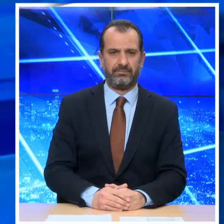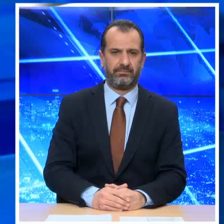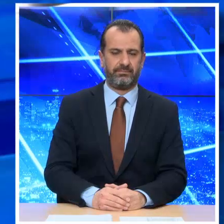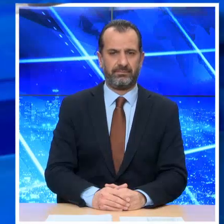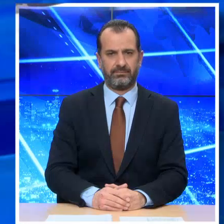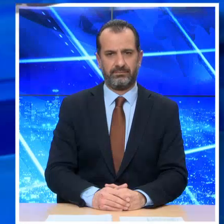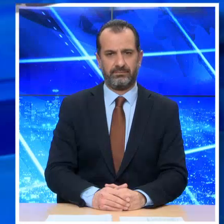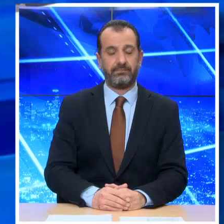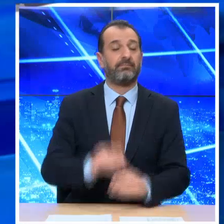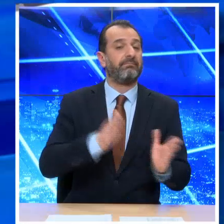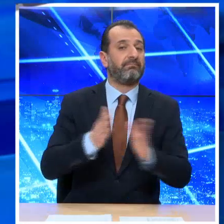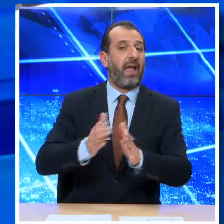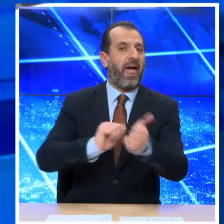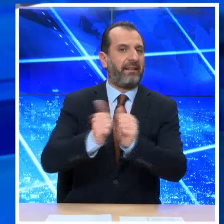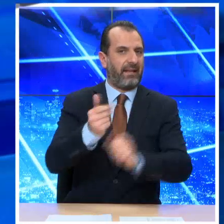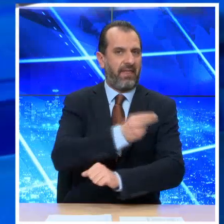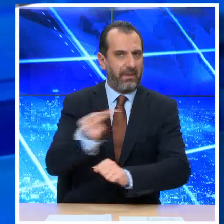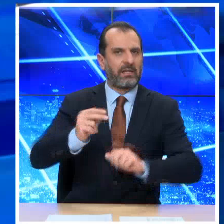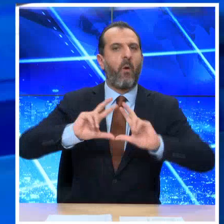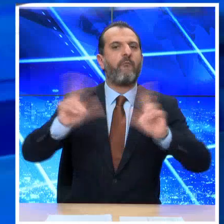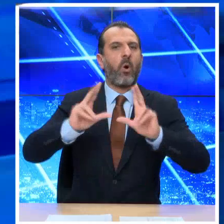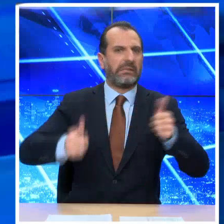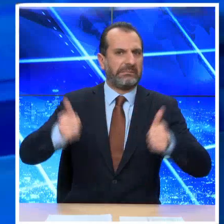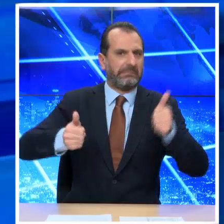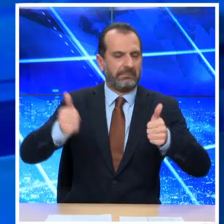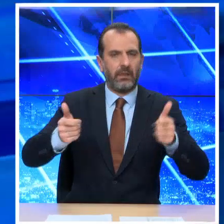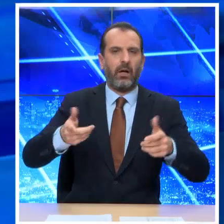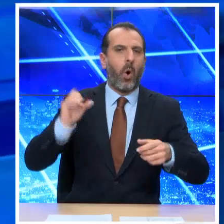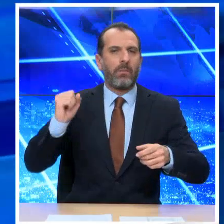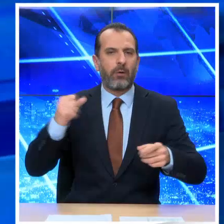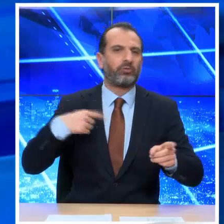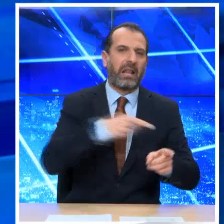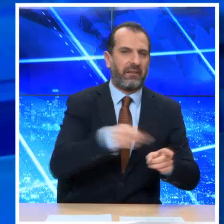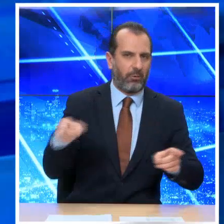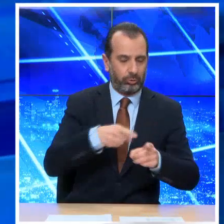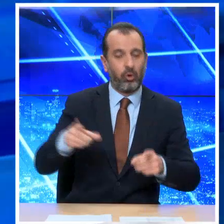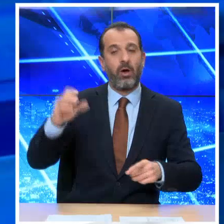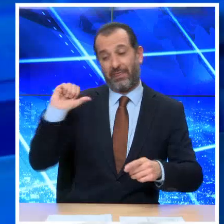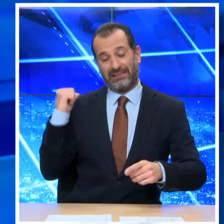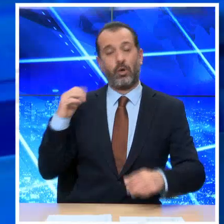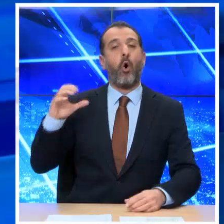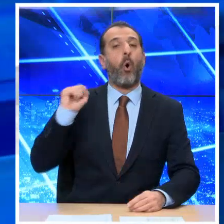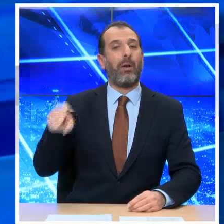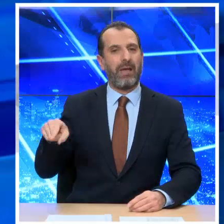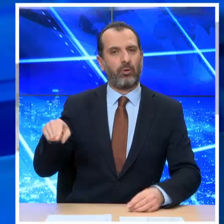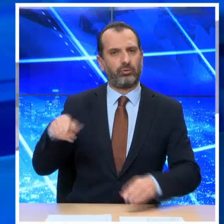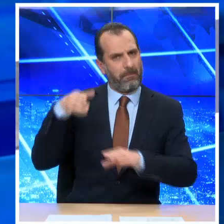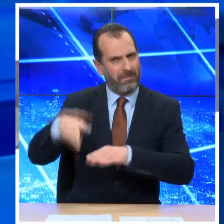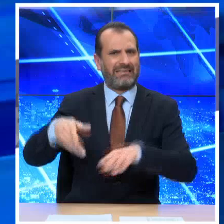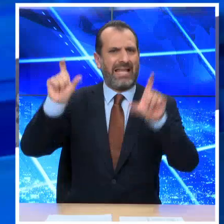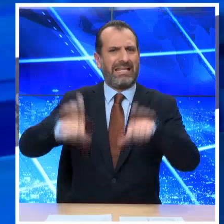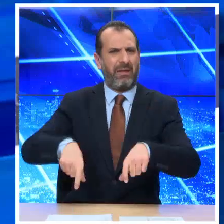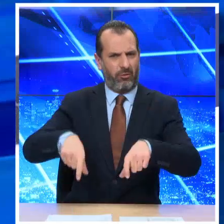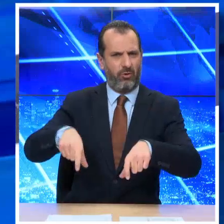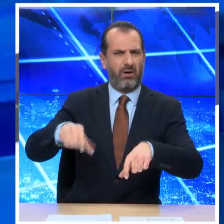Στην αθλητική επικαιρότητα πρωταθλητής χειμώνας στο Βόλεϊ αναδείχθηκε ο Παναθηναϊκός που επικράτησε χθες του Ολυμπιακού στο